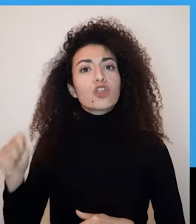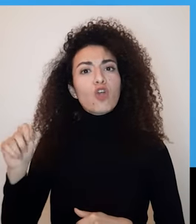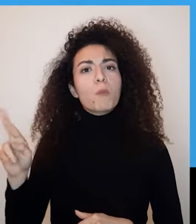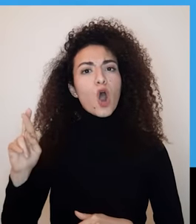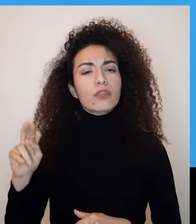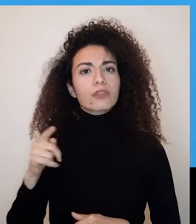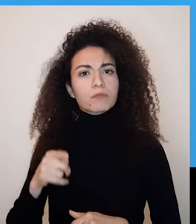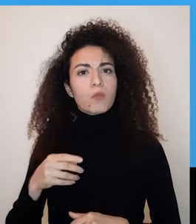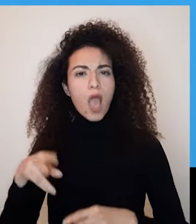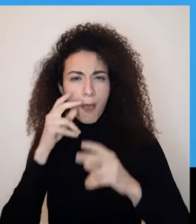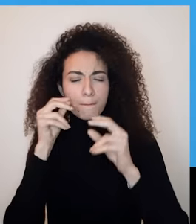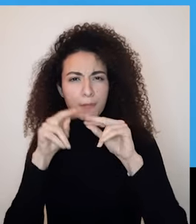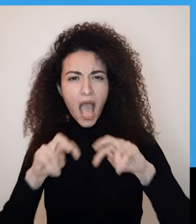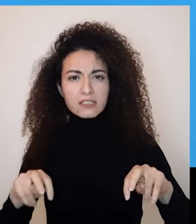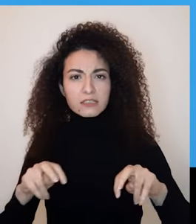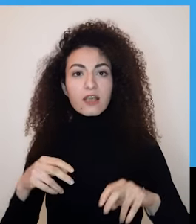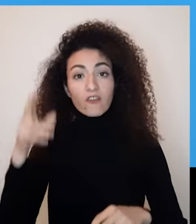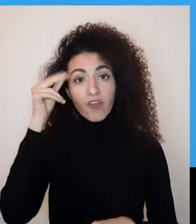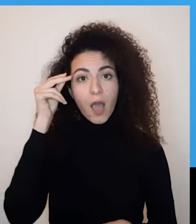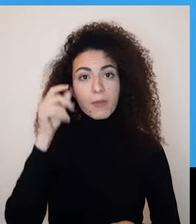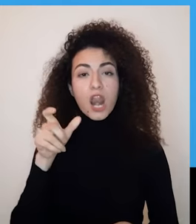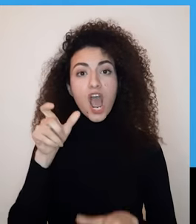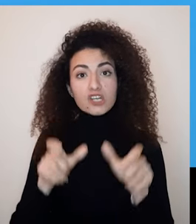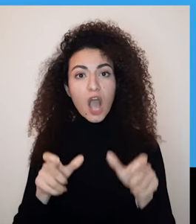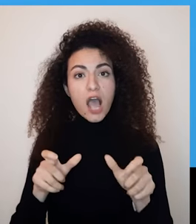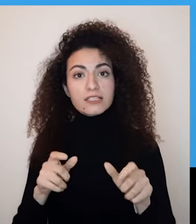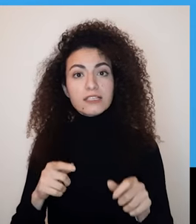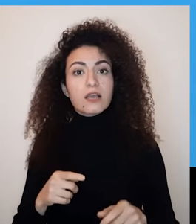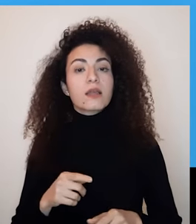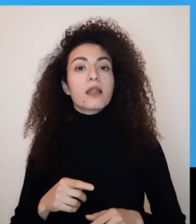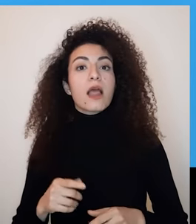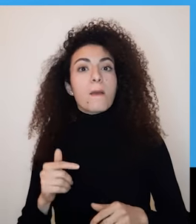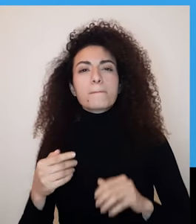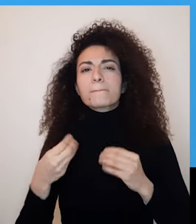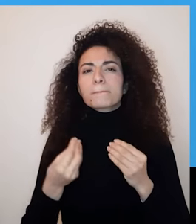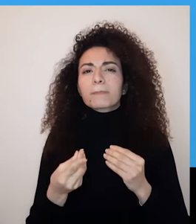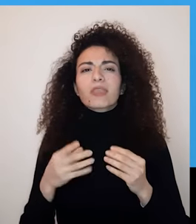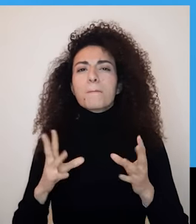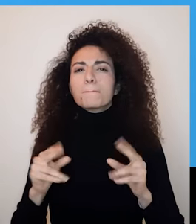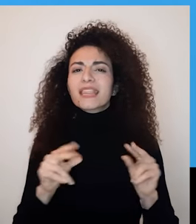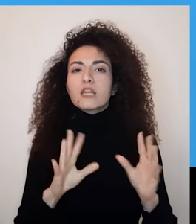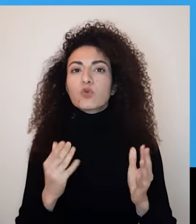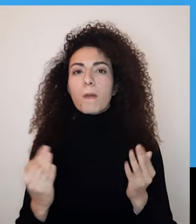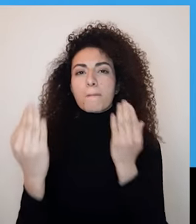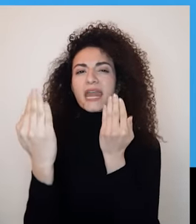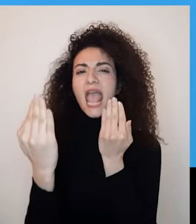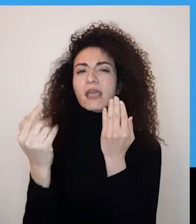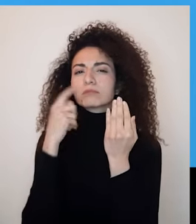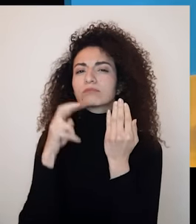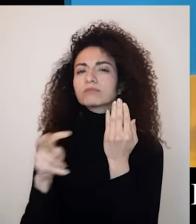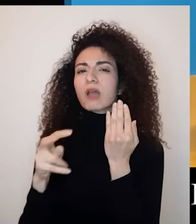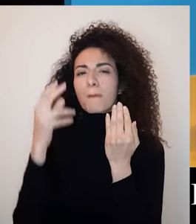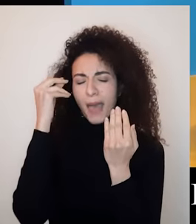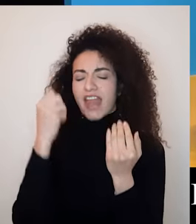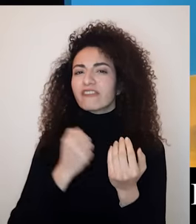توم روف مؤلف كتاب فيتل فرينز على فهم دور الأشخاص اللي بمثله مرآت صادقة وطريقة تأثيرهم بحياتنا